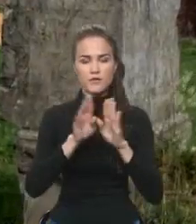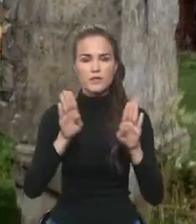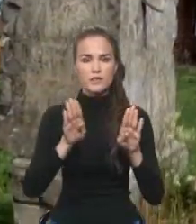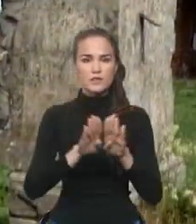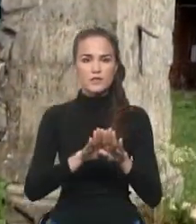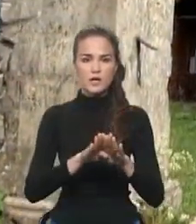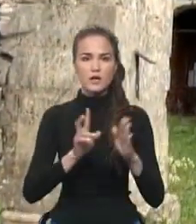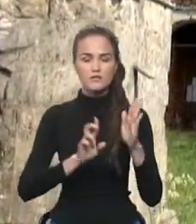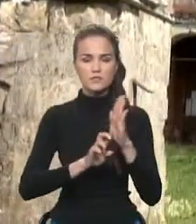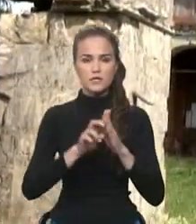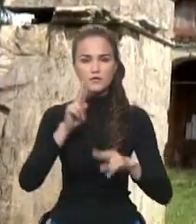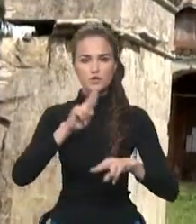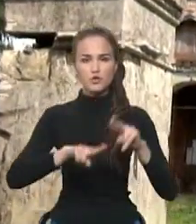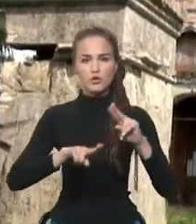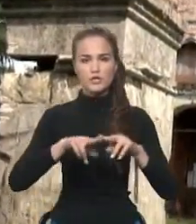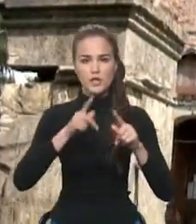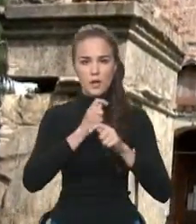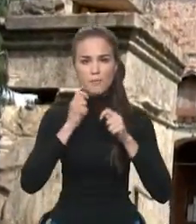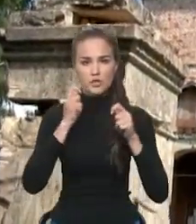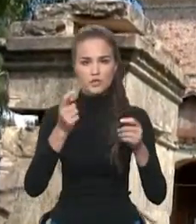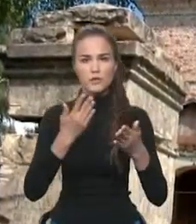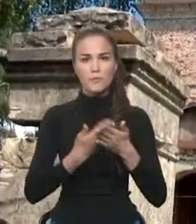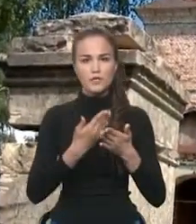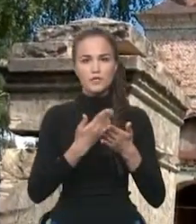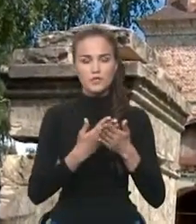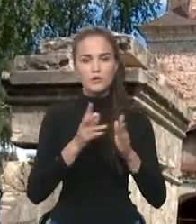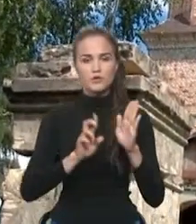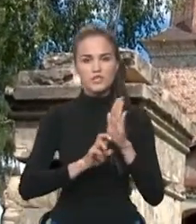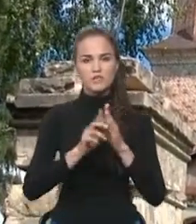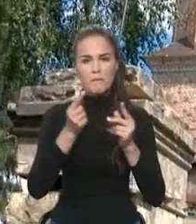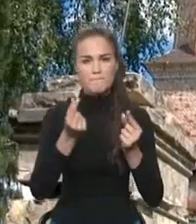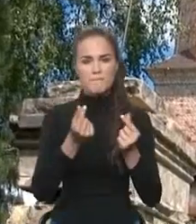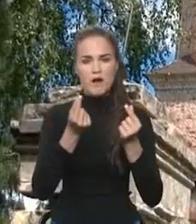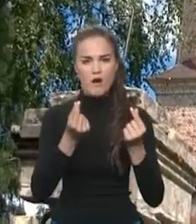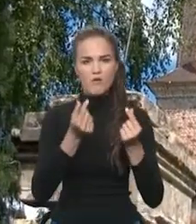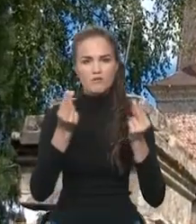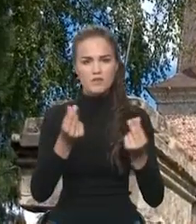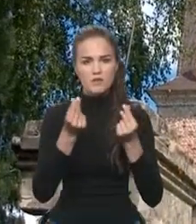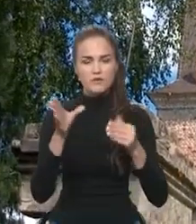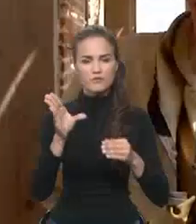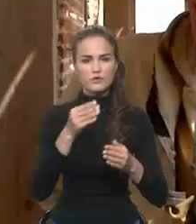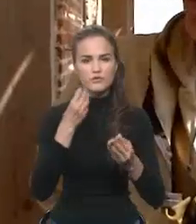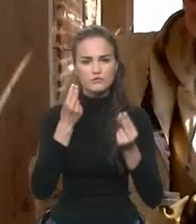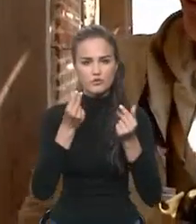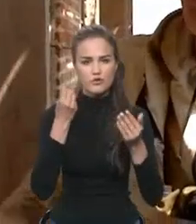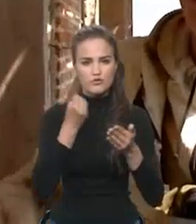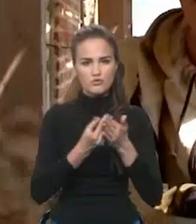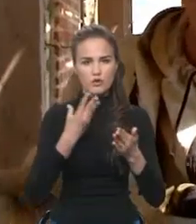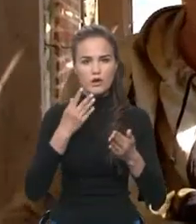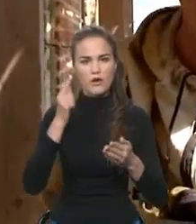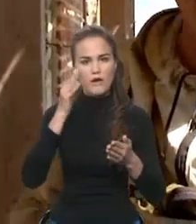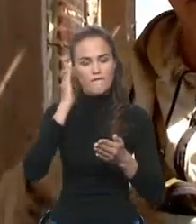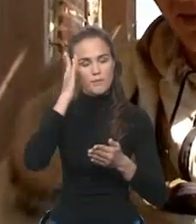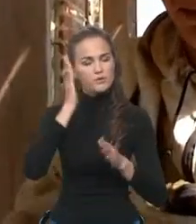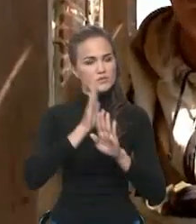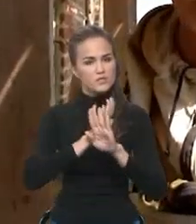церковь строится на пожертвования практически У церкви мало денег Все стоит дорого Вот ведь вопрос не в